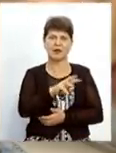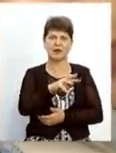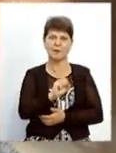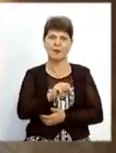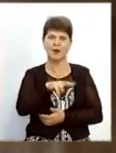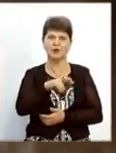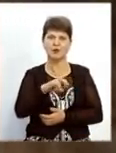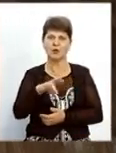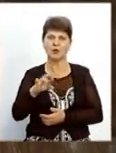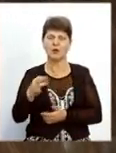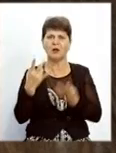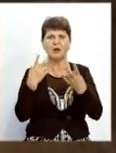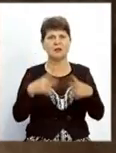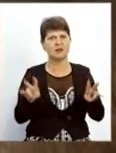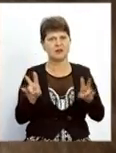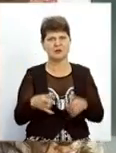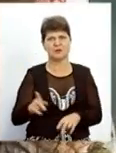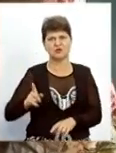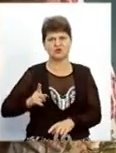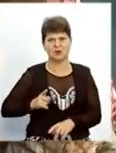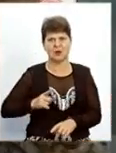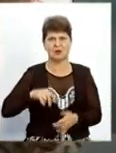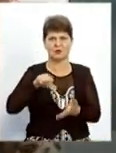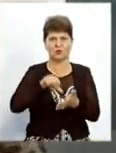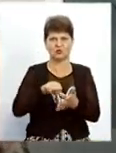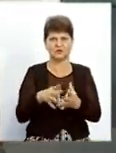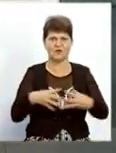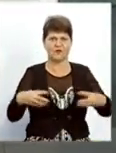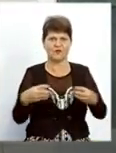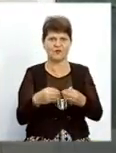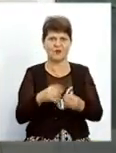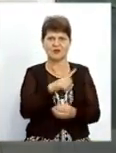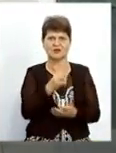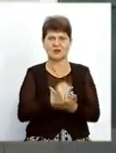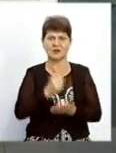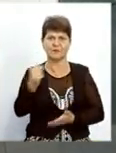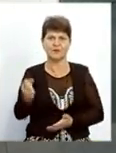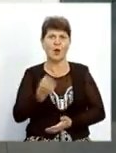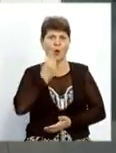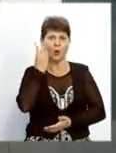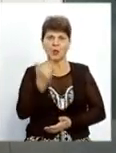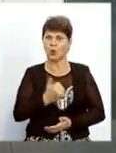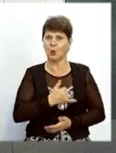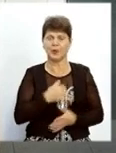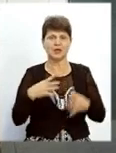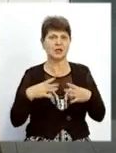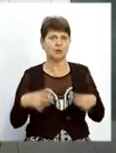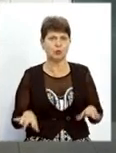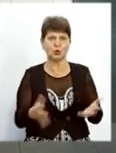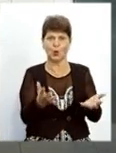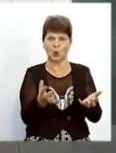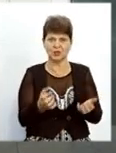стояти в черзі до сімейного лікаря за направленням. Коли вона не має можливості отримати